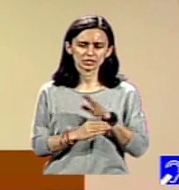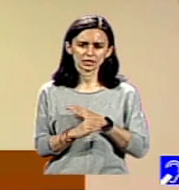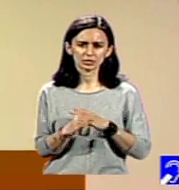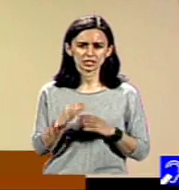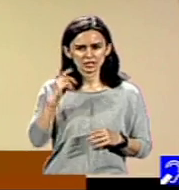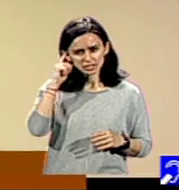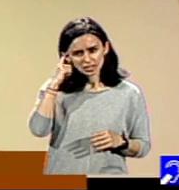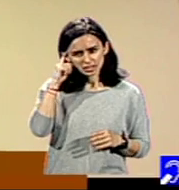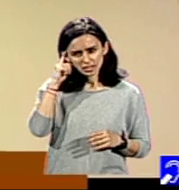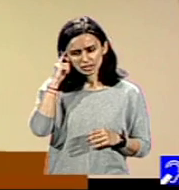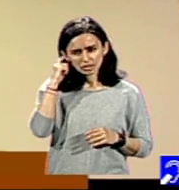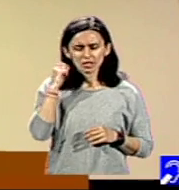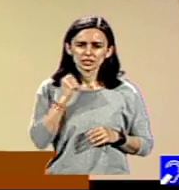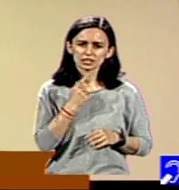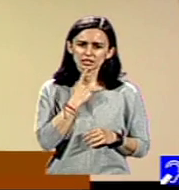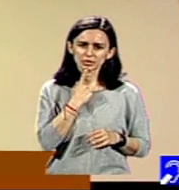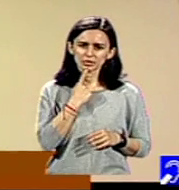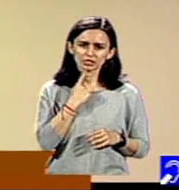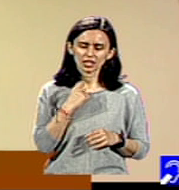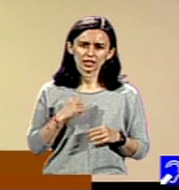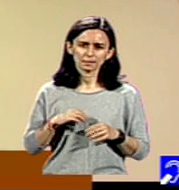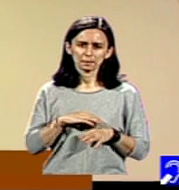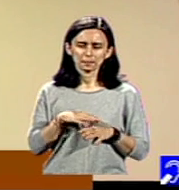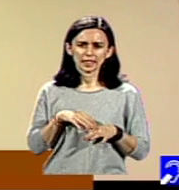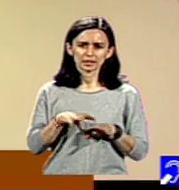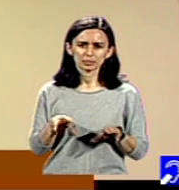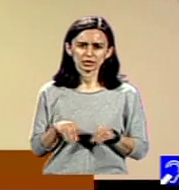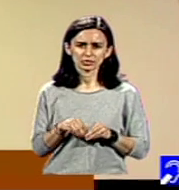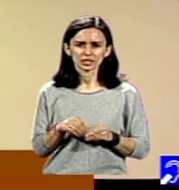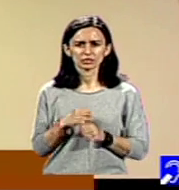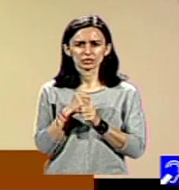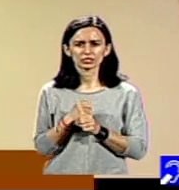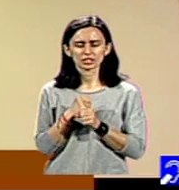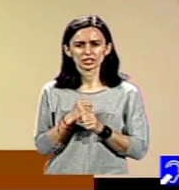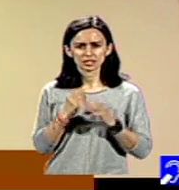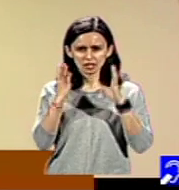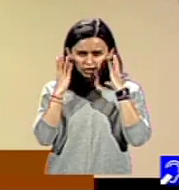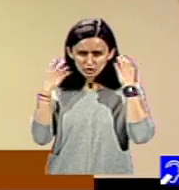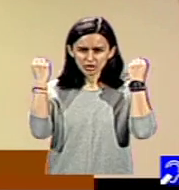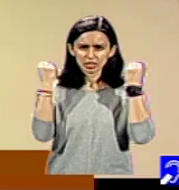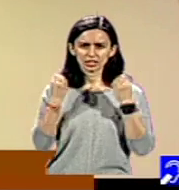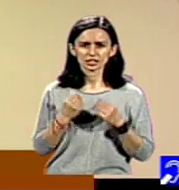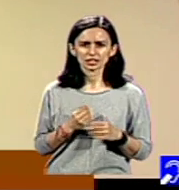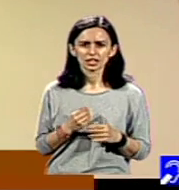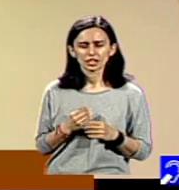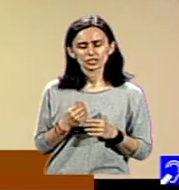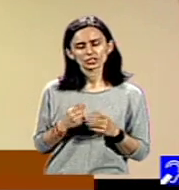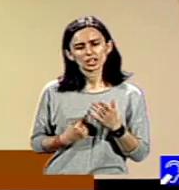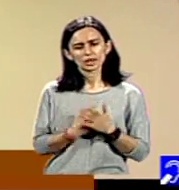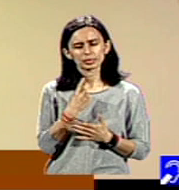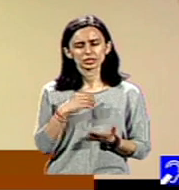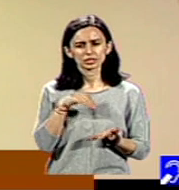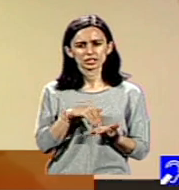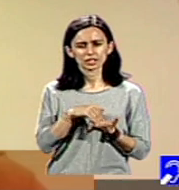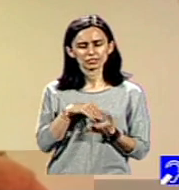Timișoara, împreună cu o fundație olandeză și a izvorât practic din nevoia părinților